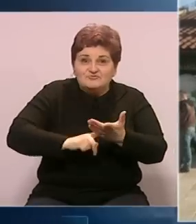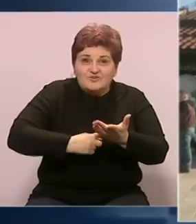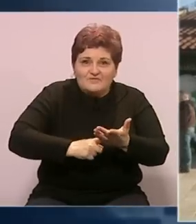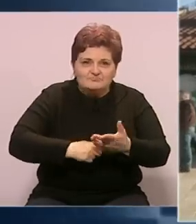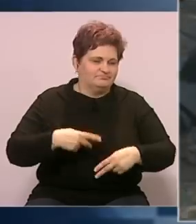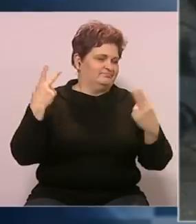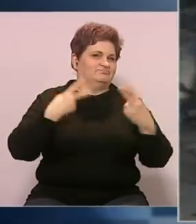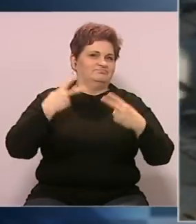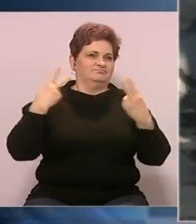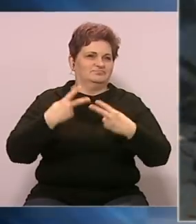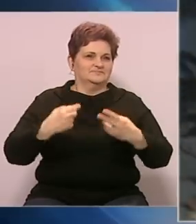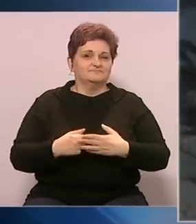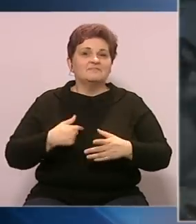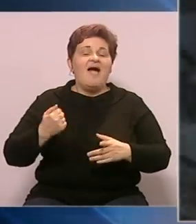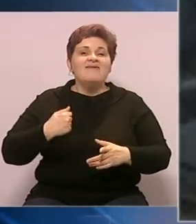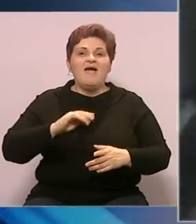Naravno.